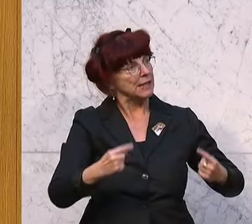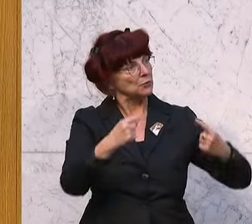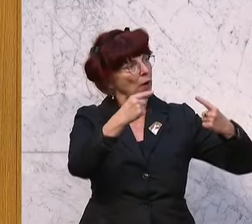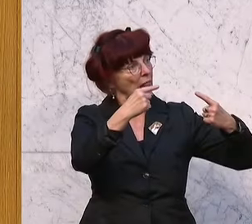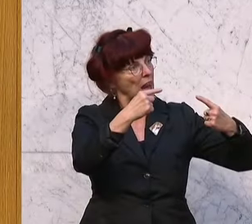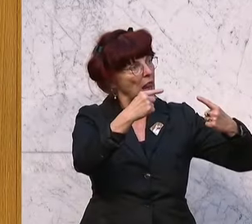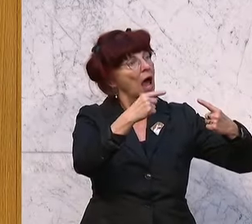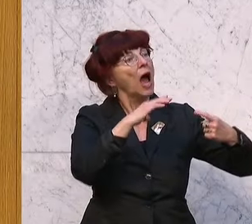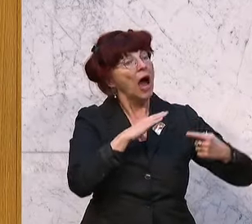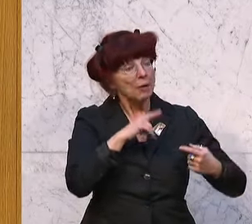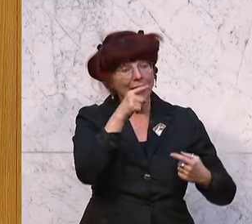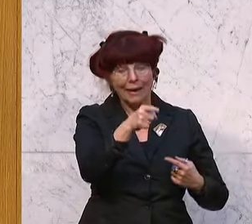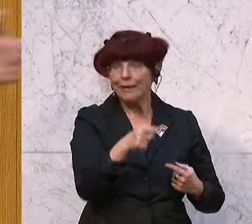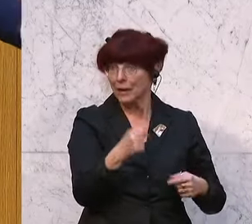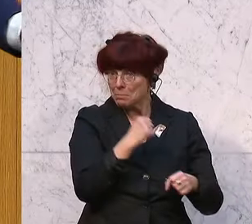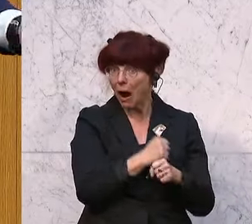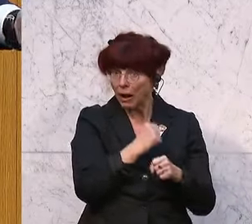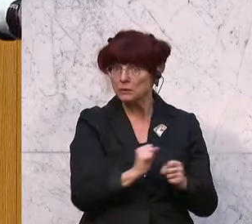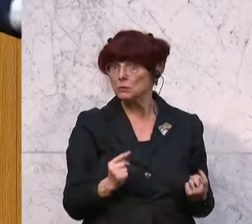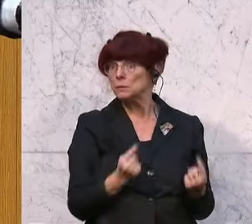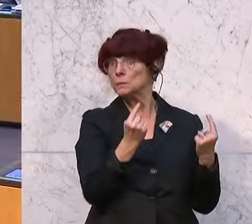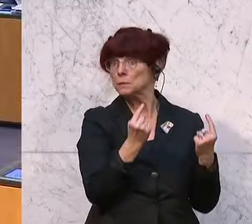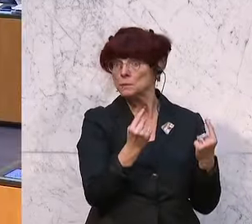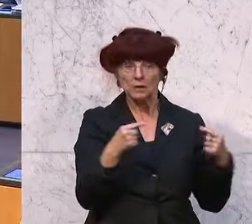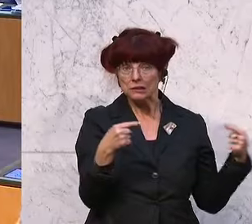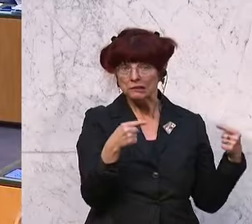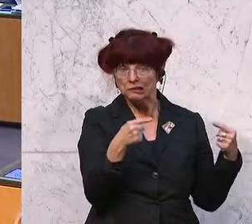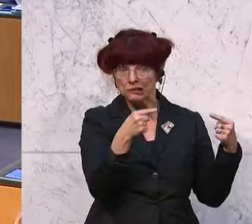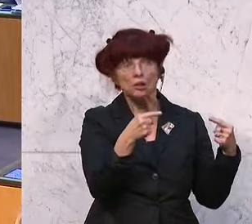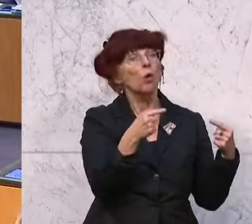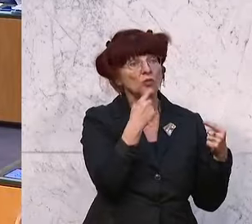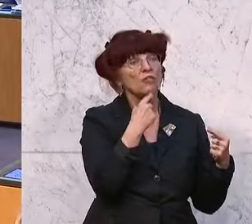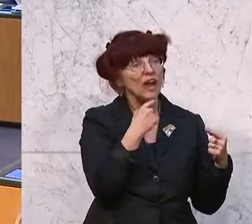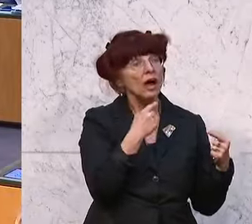es verloren. Verloren hat er es. Verloren. So einfach ist das.